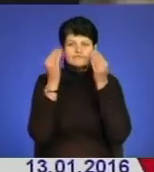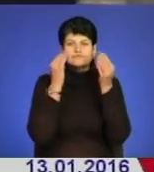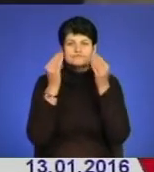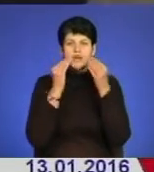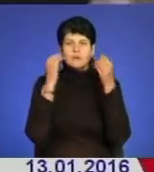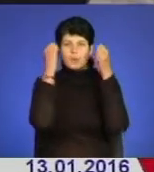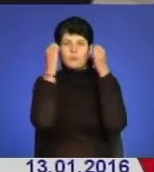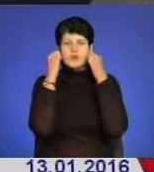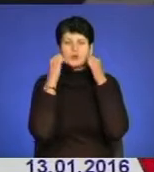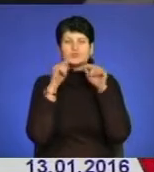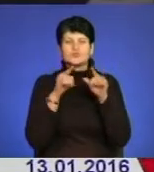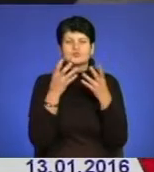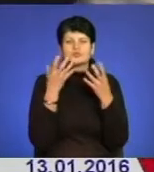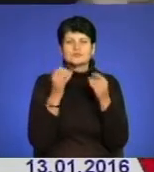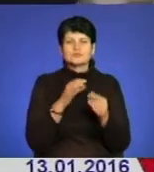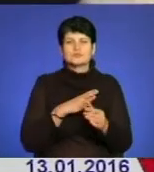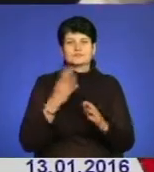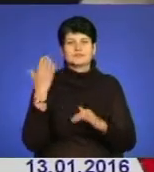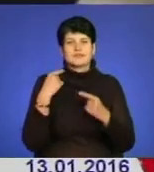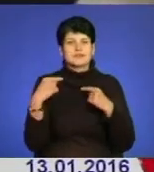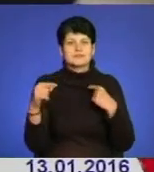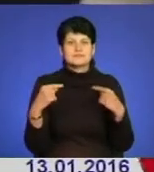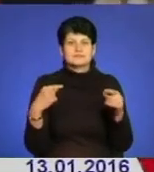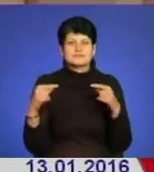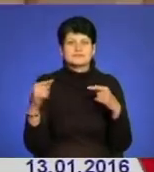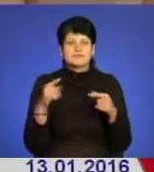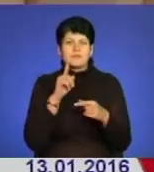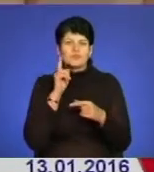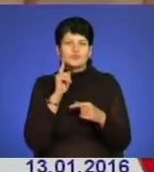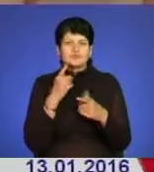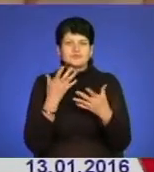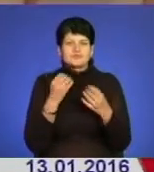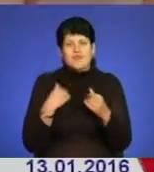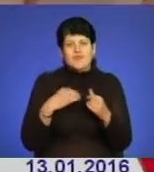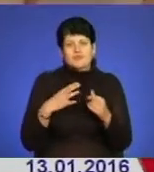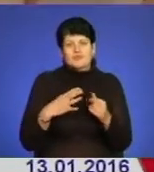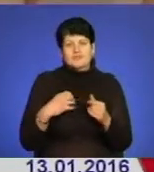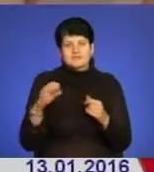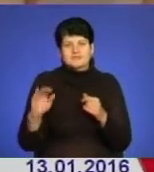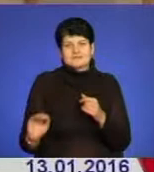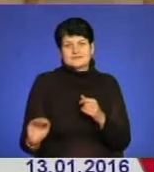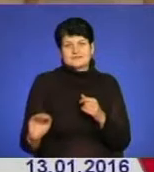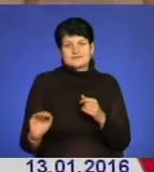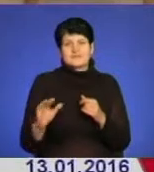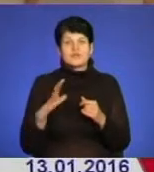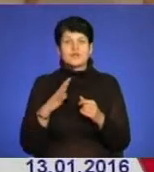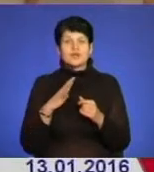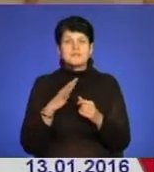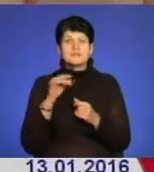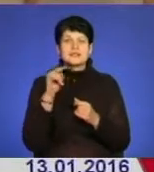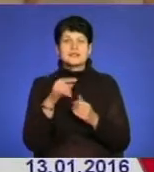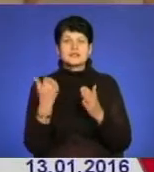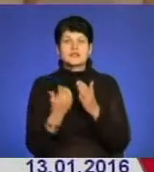таким ще він був. Це ще зовсім молодшим. Мабуть, я ще дитиною була на тих